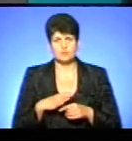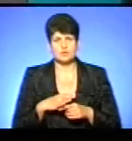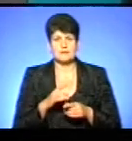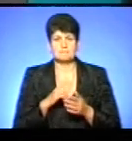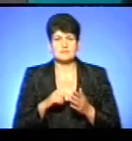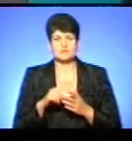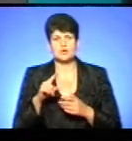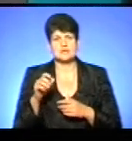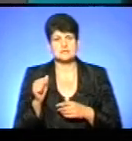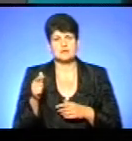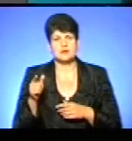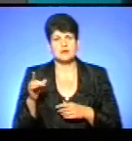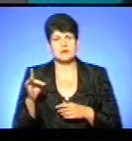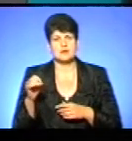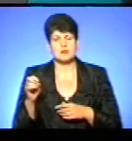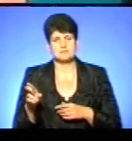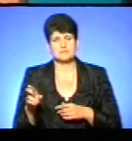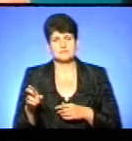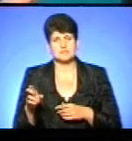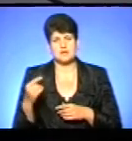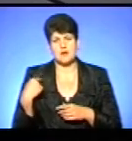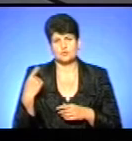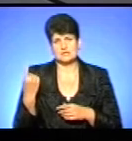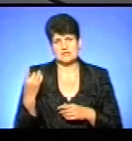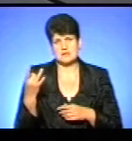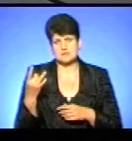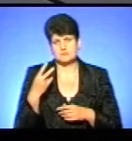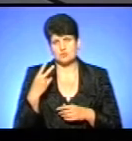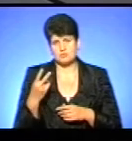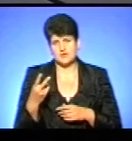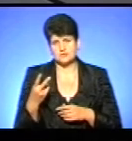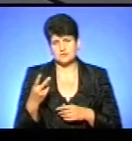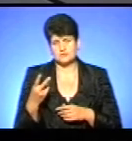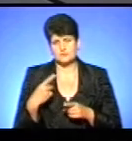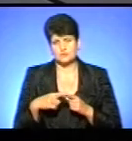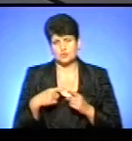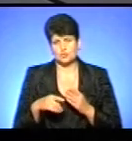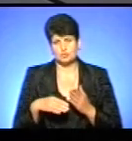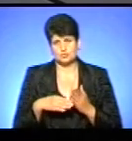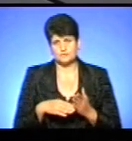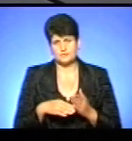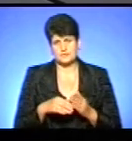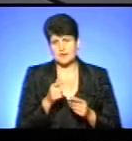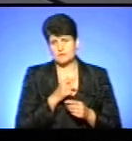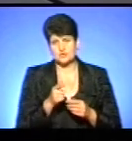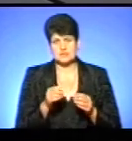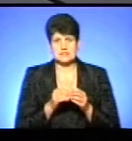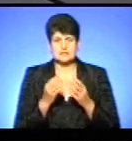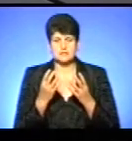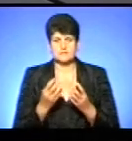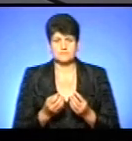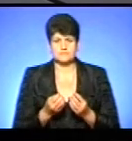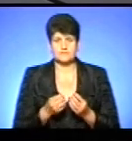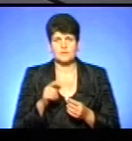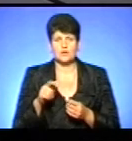Загреб. Я один раз побачив карету екстремедичного допомоги. Напроті 10 днів. Тобто